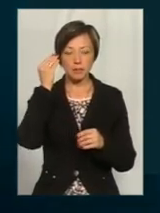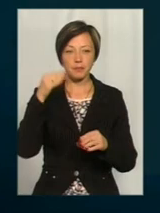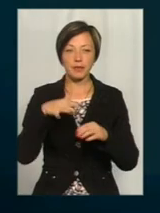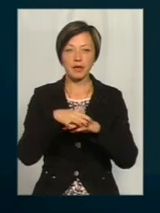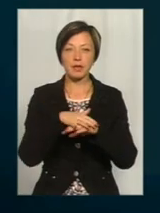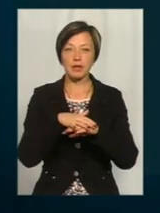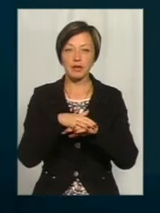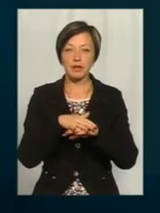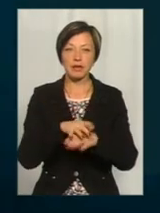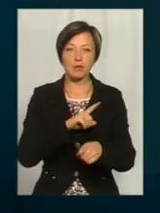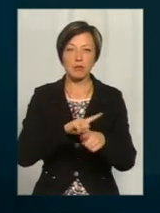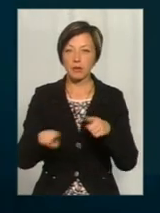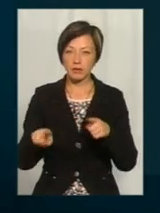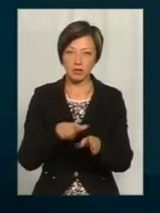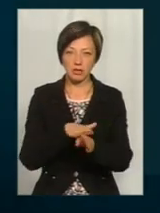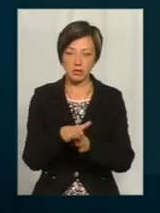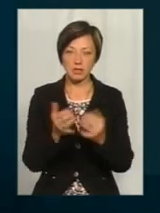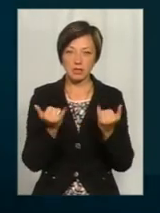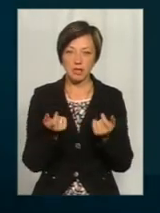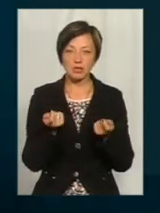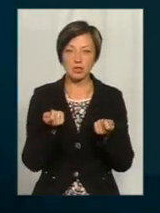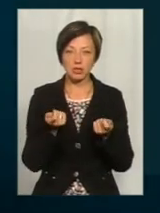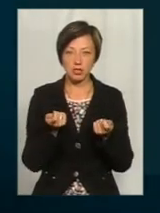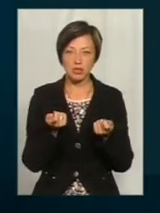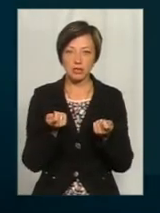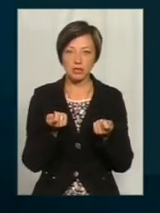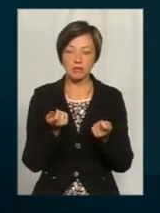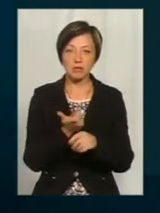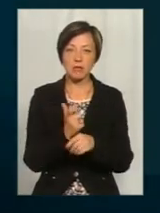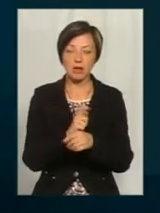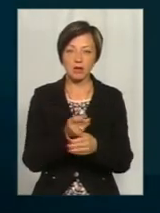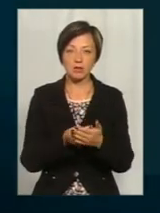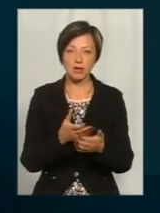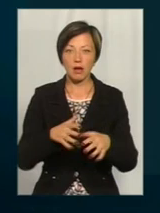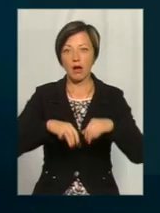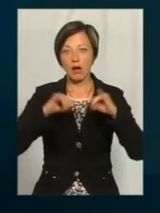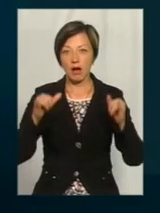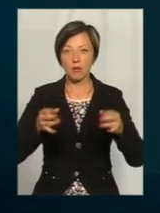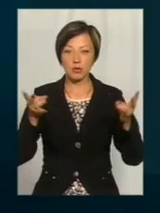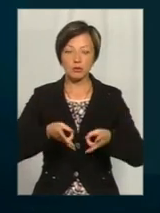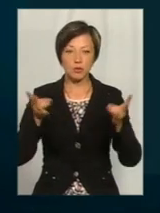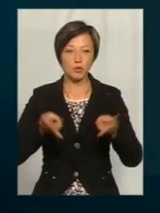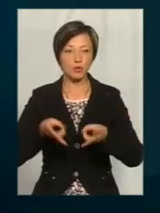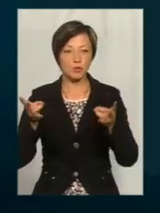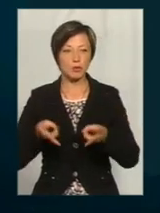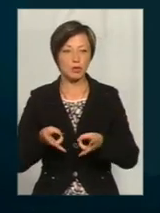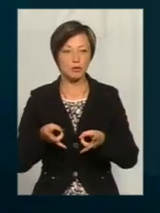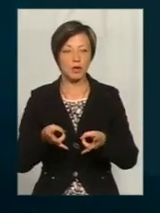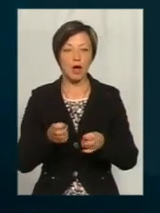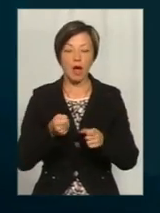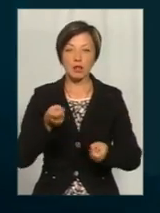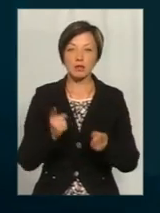швидко насититься. Зараз трішки його переоцінюють, тому що таки, а, потрібно, потрібно, потрібно. А